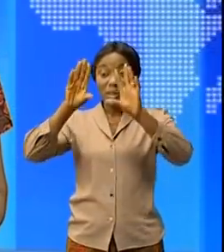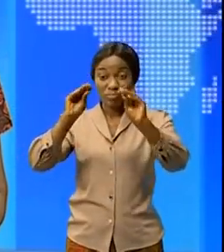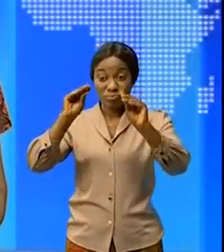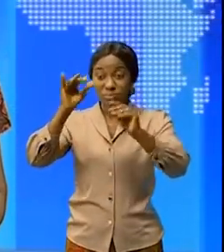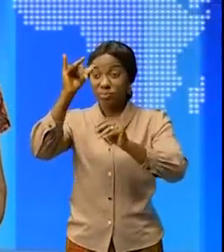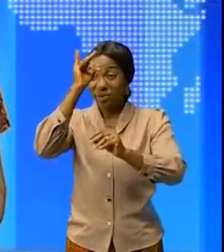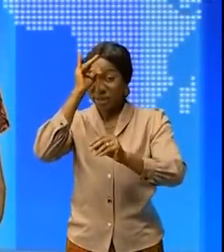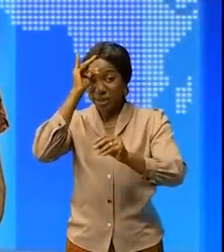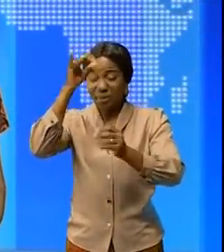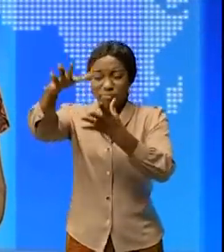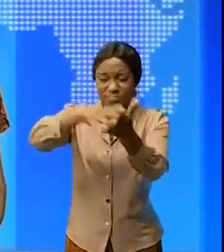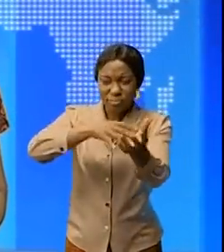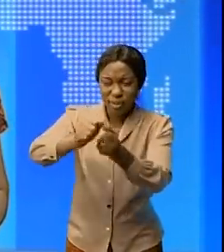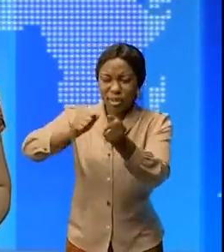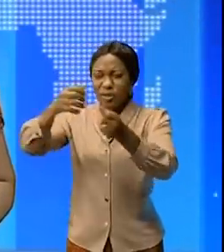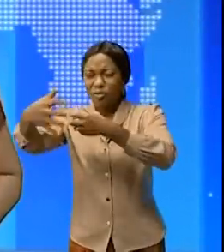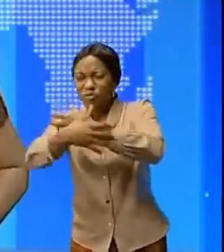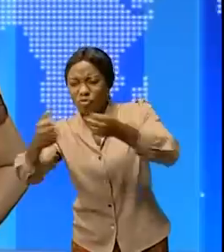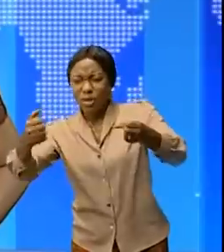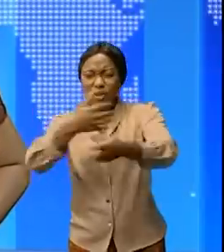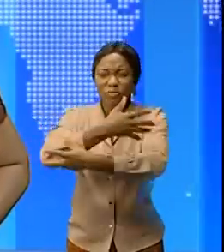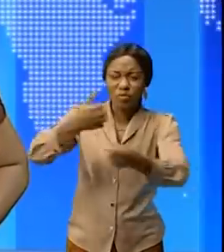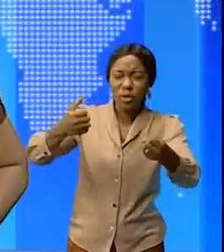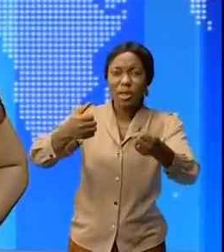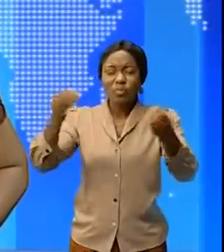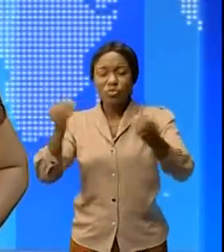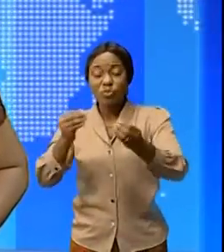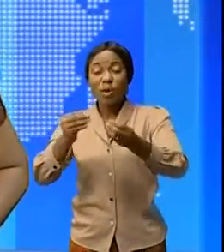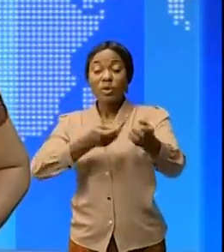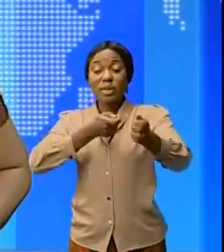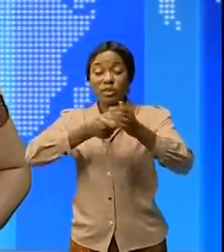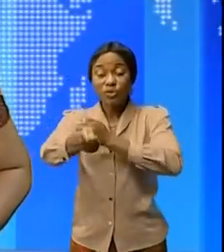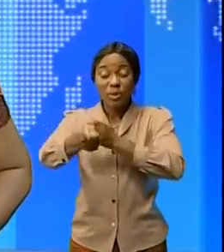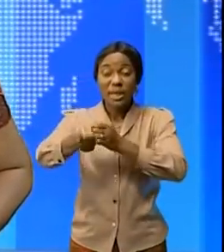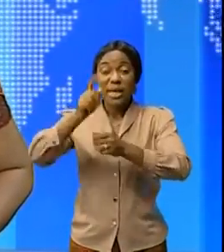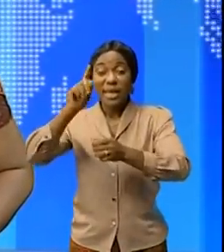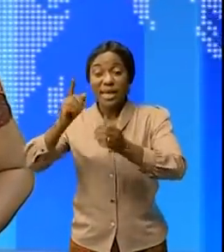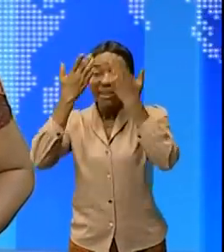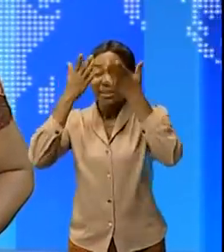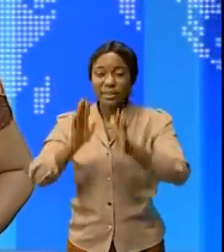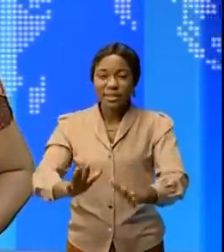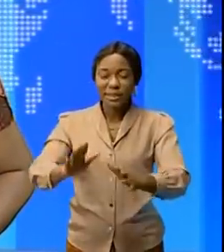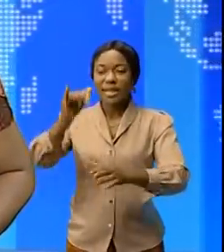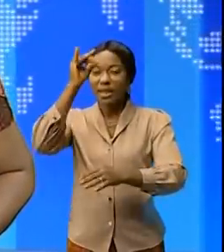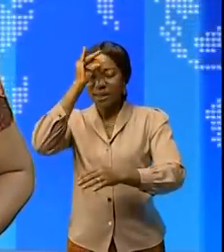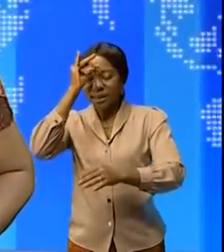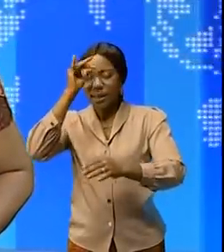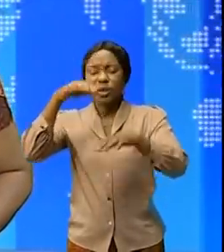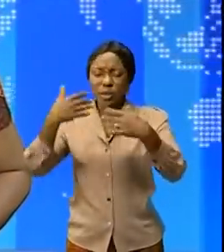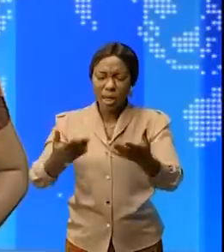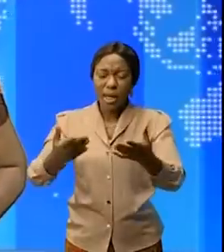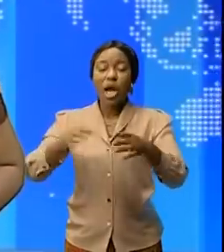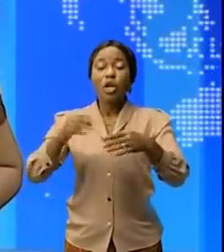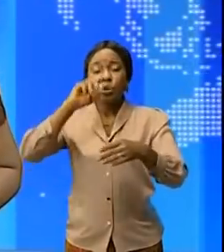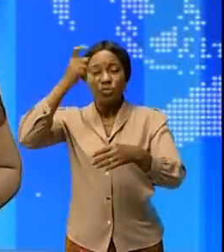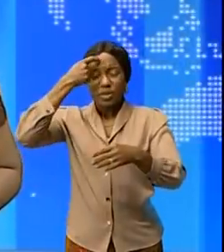menacés de pillage suite à la mort de l'étudiant Sindani Malou en Inde. En attendant d'élucider le contour de sa mort, le gouvernement,